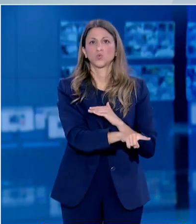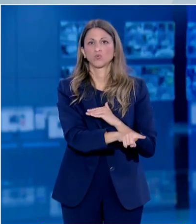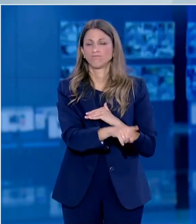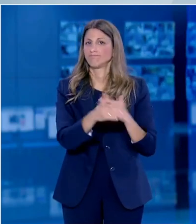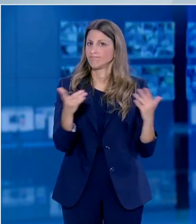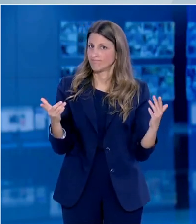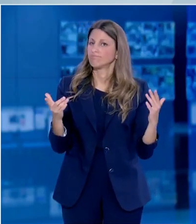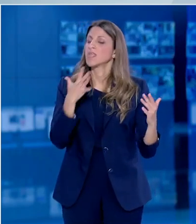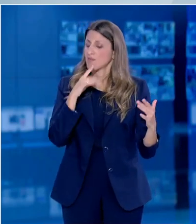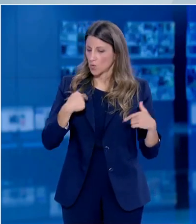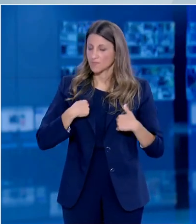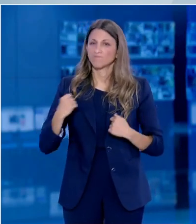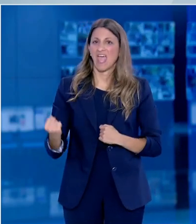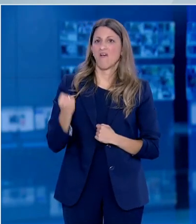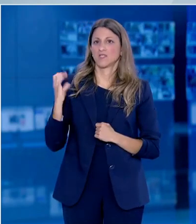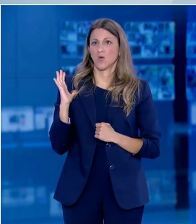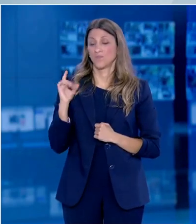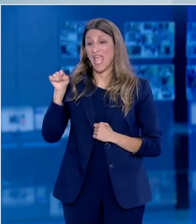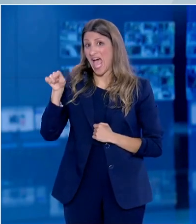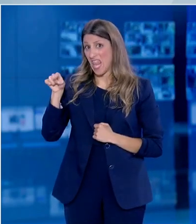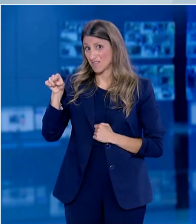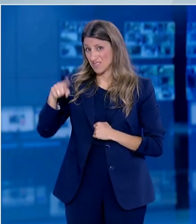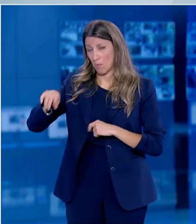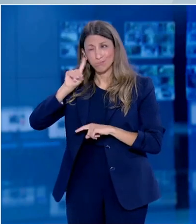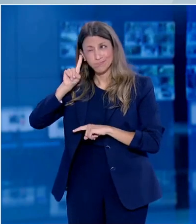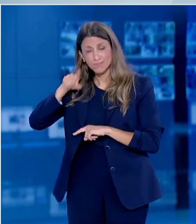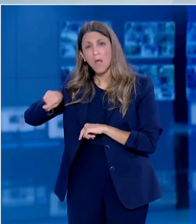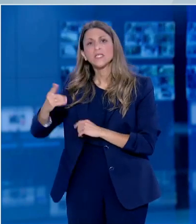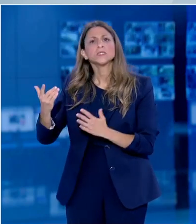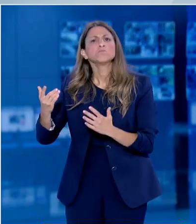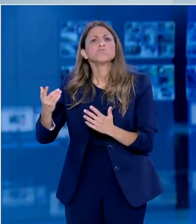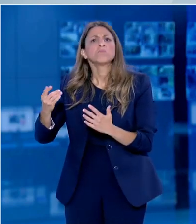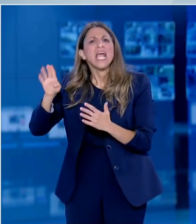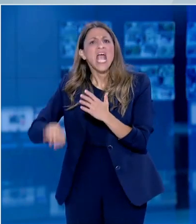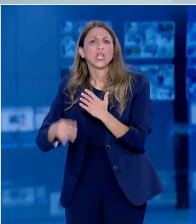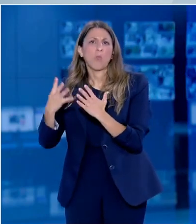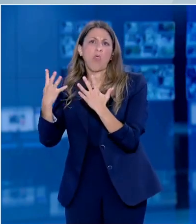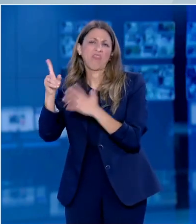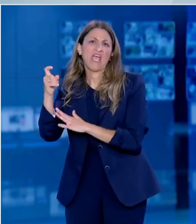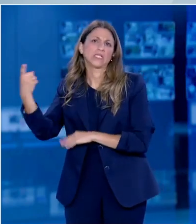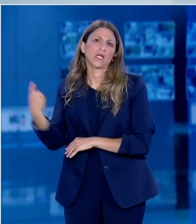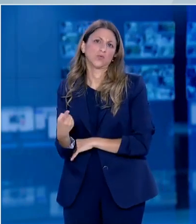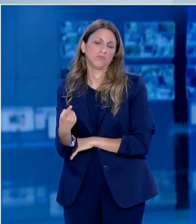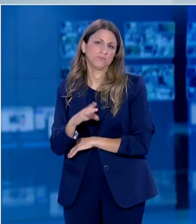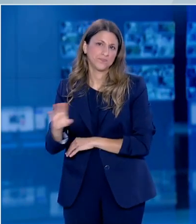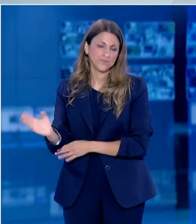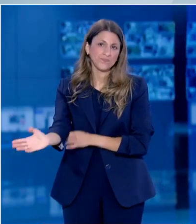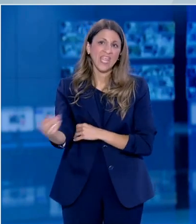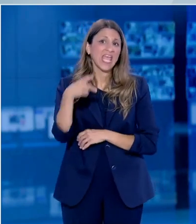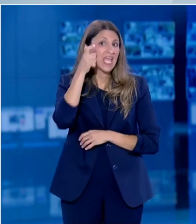είναι σε μονοψήφια νούμερα ποσοστών. Μου δίνει την αφορμή ο Υπουργός να βροσθέσω και κάτι άλλο και τον ευχαριστώ.